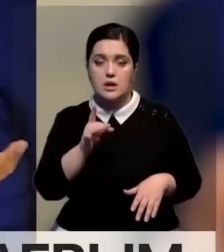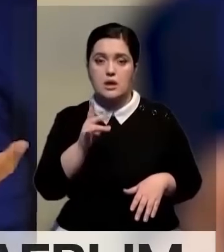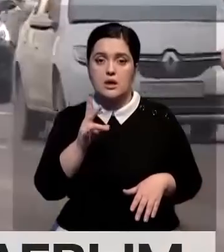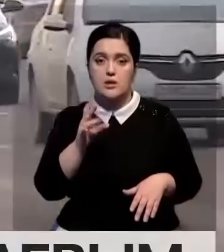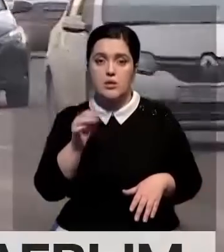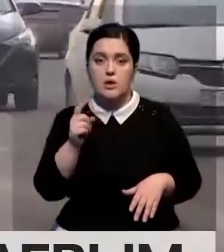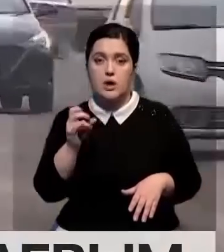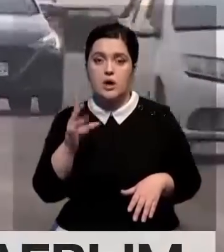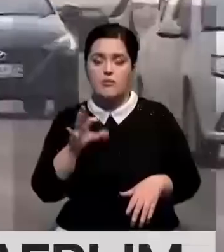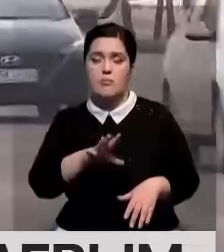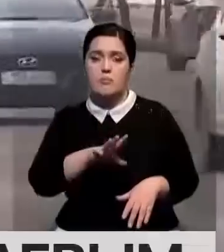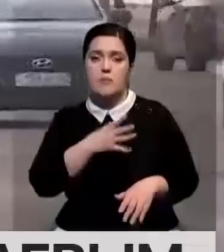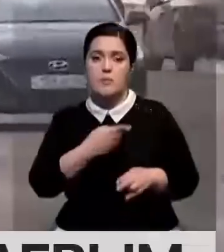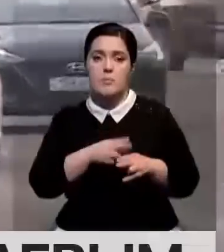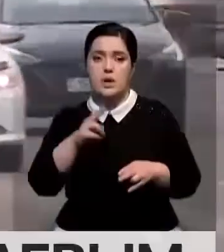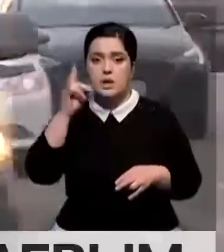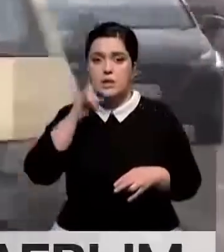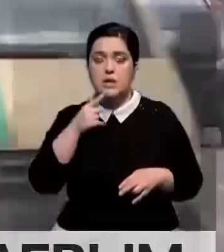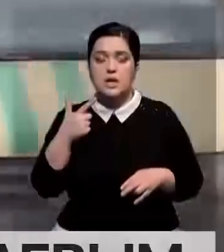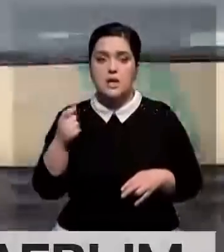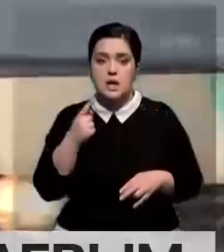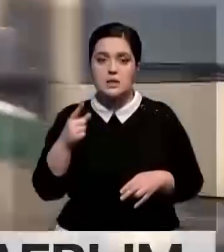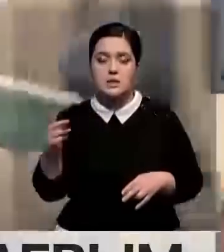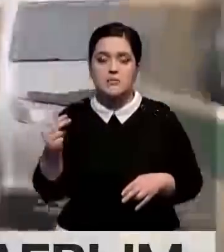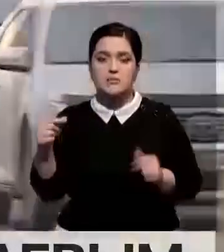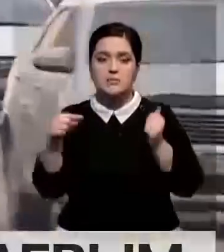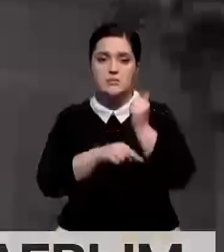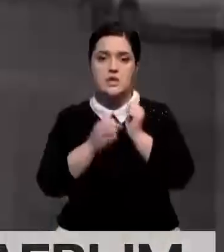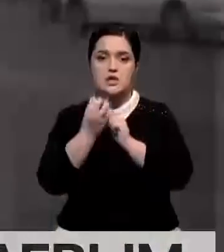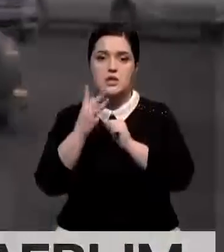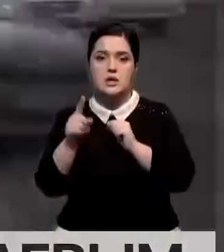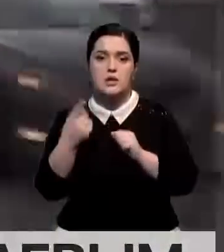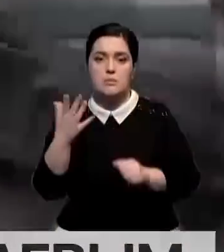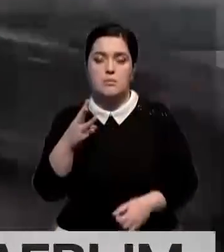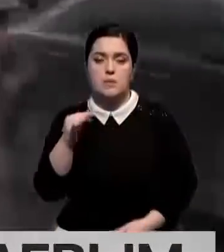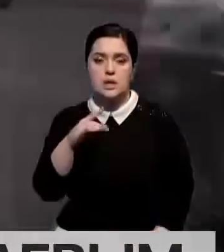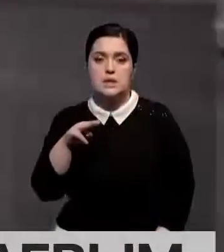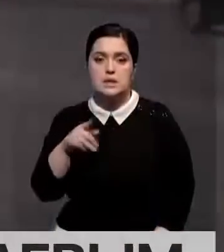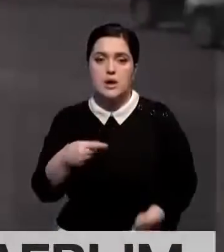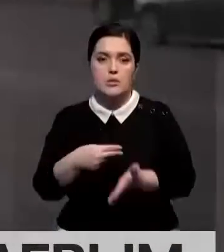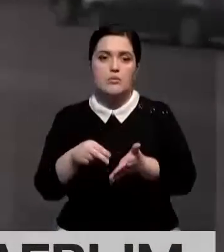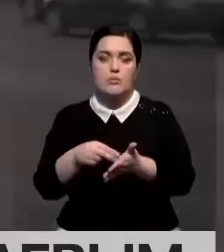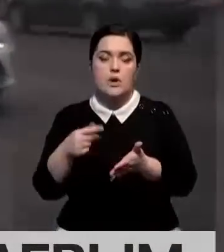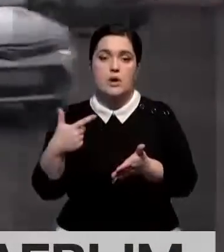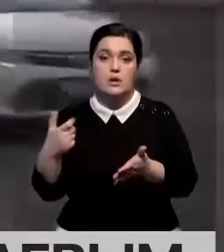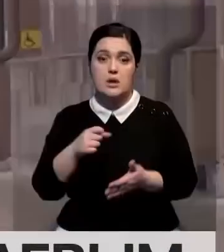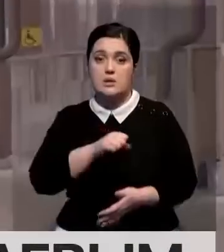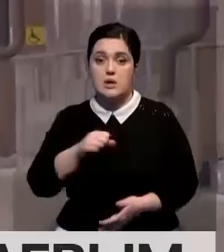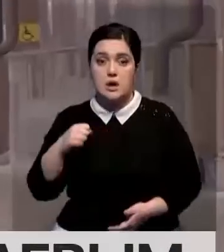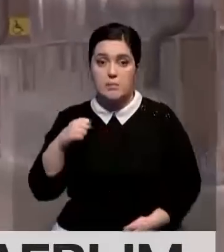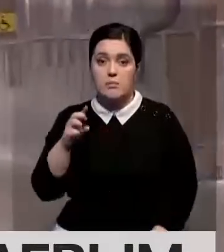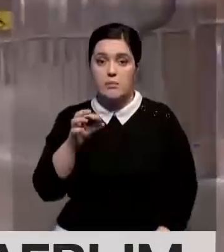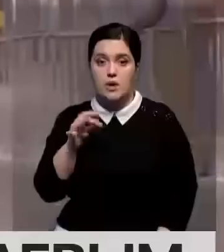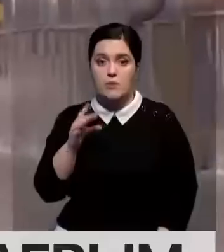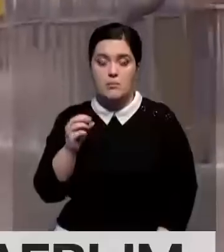бывшего зампредседателя правления «Казахгаз» Таира Жанузак к хищении 14,5 миллиардов тенге при закупке газа. Сам Кайрат Боранбаев